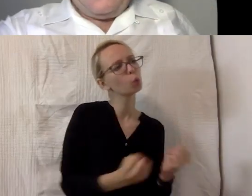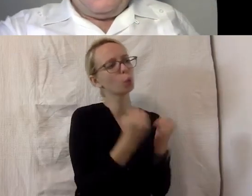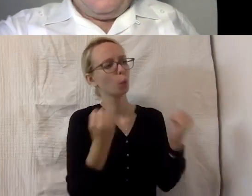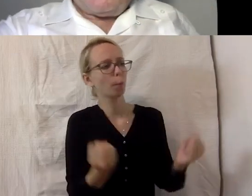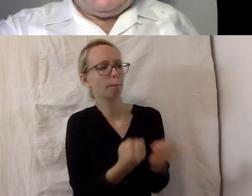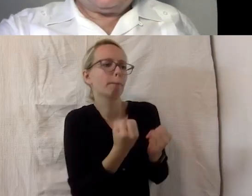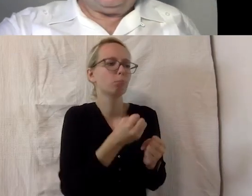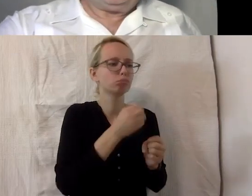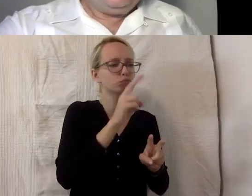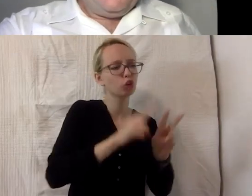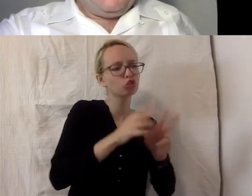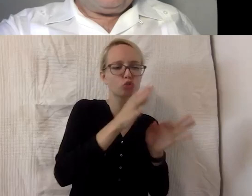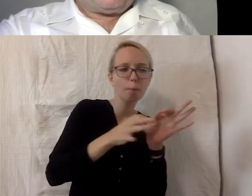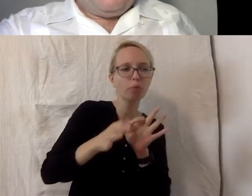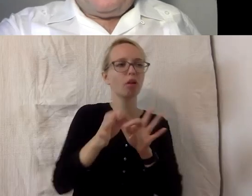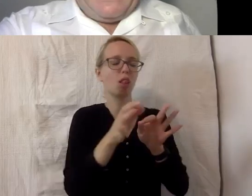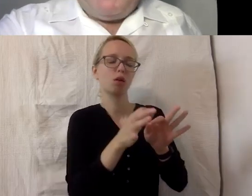Geräten spielen kann,